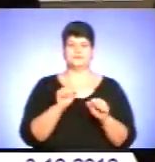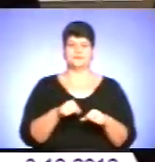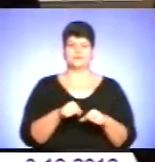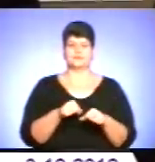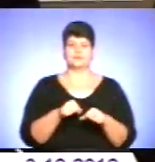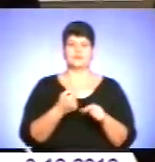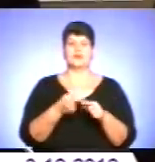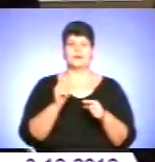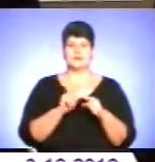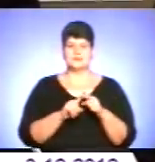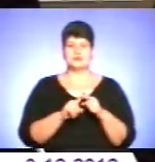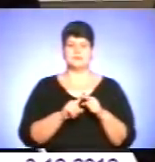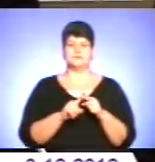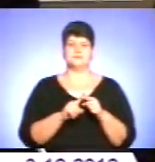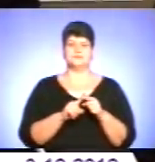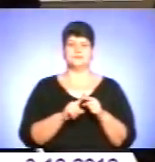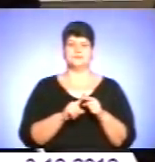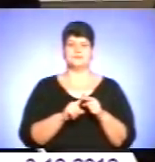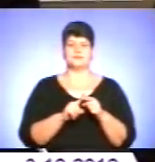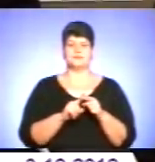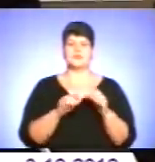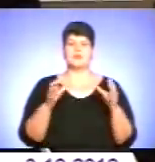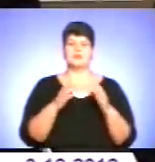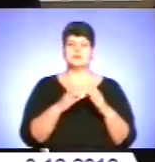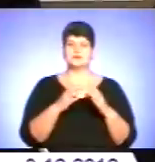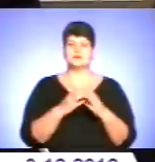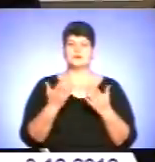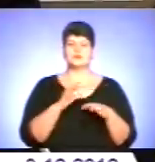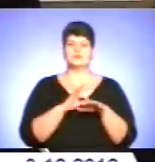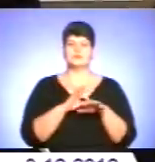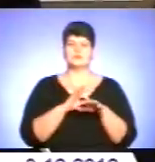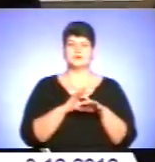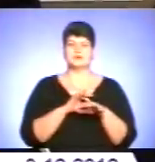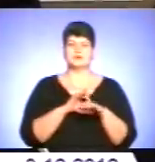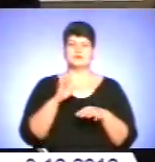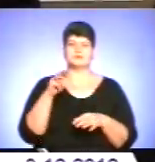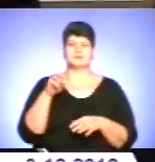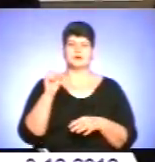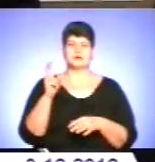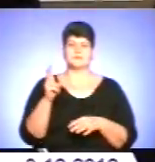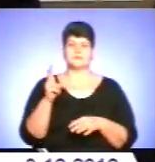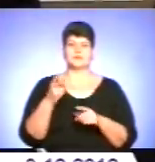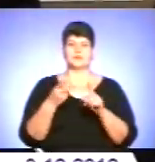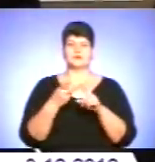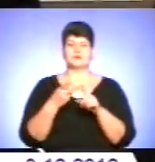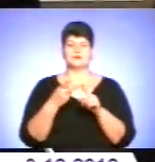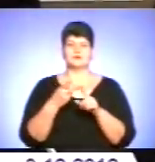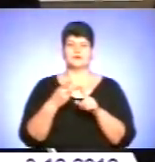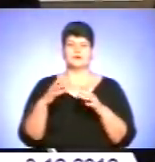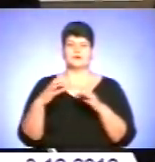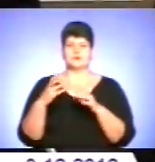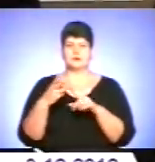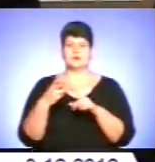Це якраз секція, яку веде Олександр Вавич Смит. Наступна секція в 14